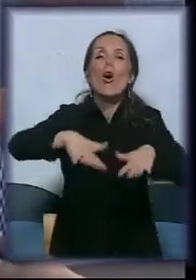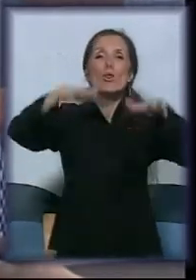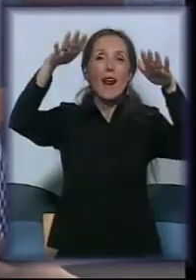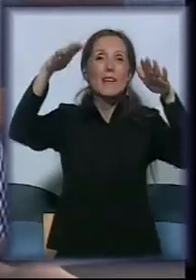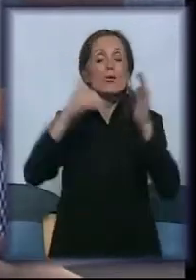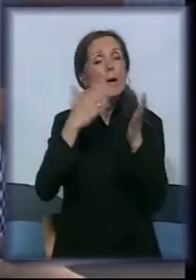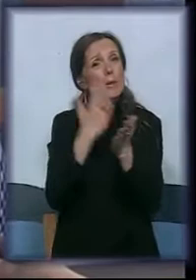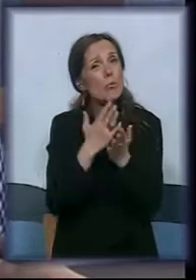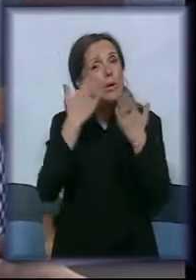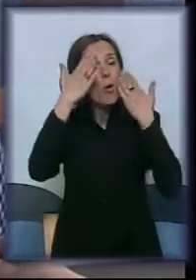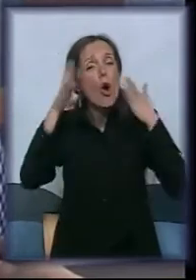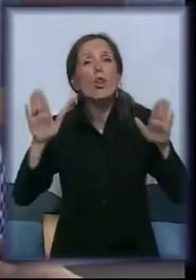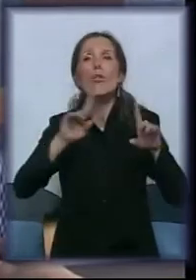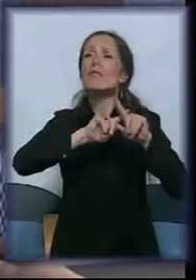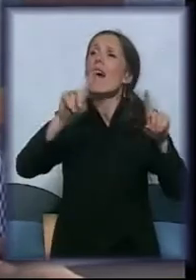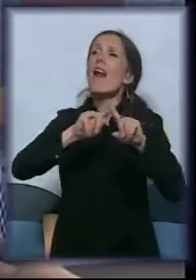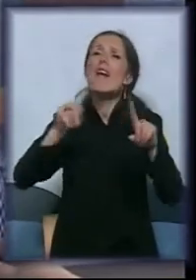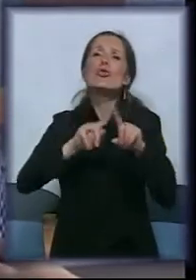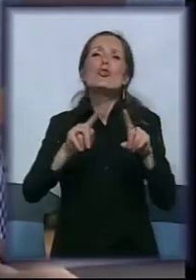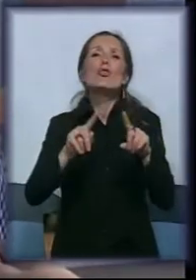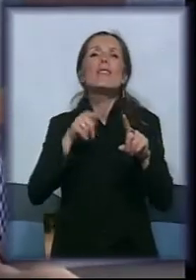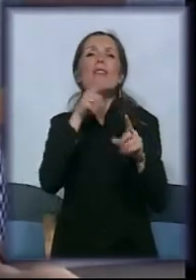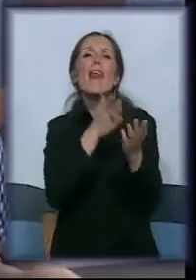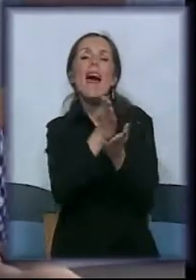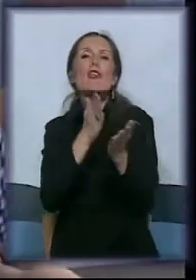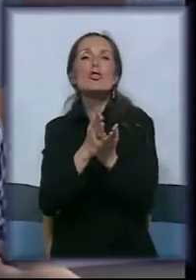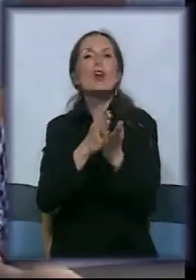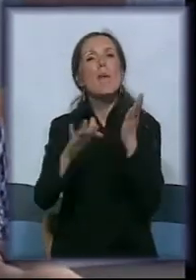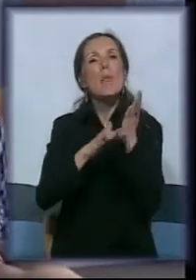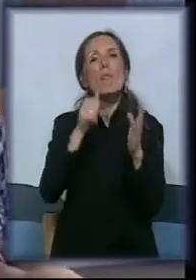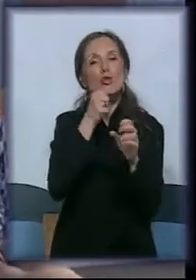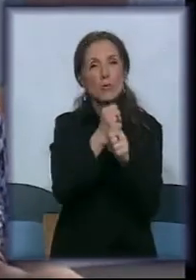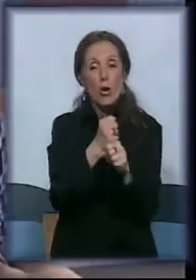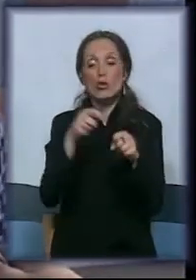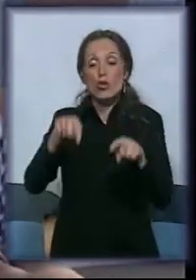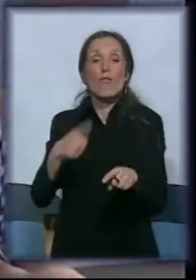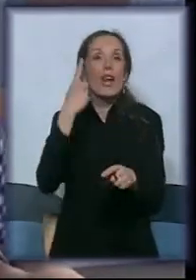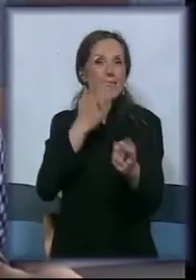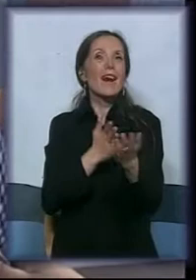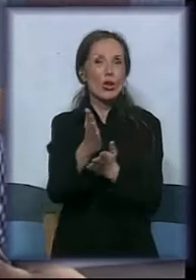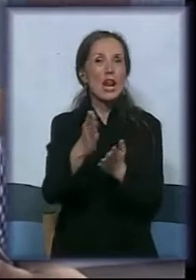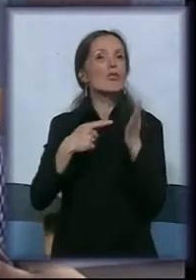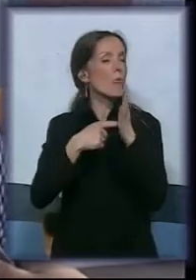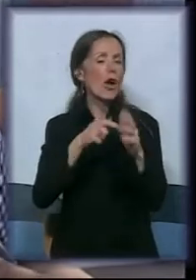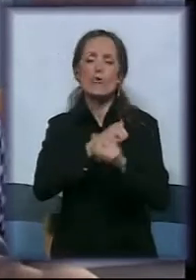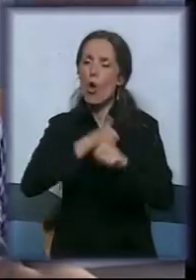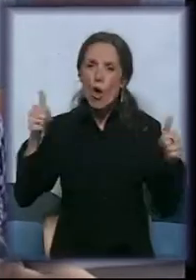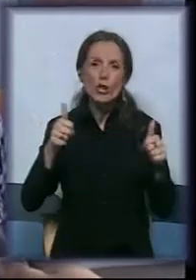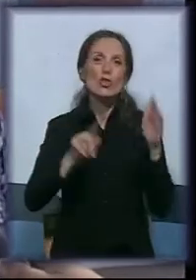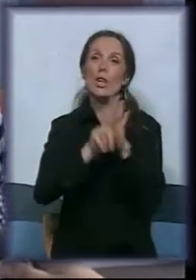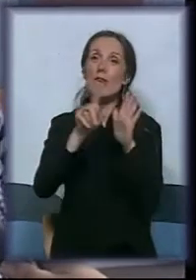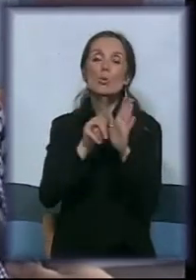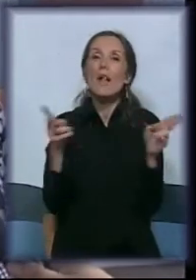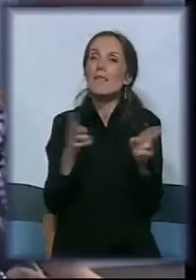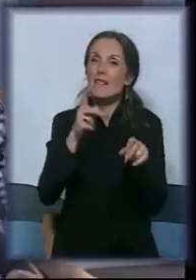budemo otvoreni za različite vidove pomoći i podrške. Ovo je jedan od načina koji pokazuje sjajne rezultate u kratkom